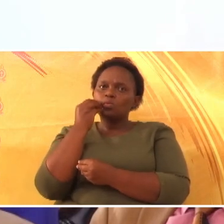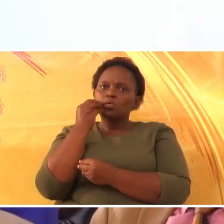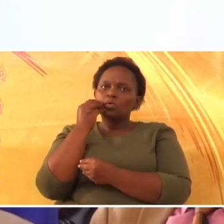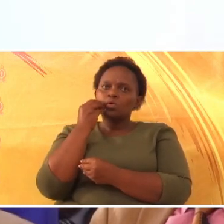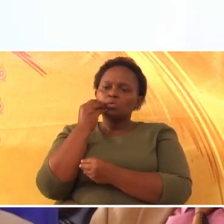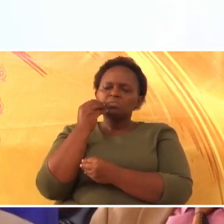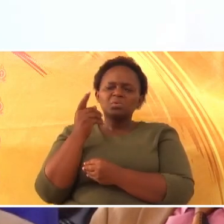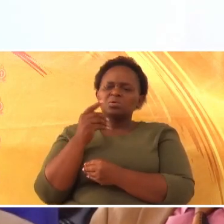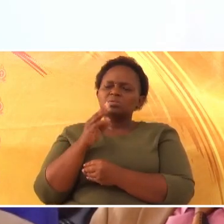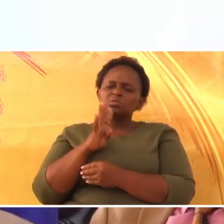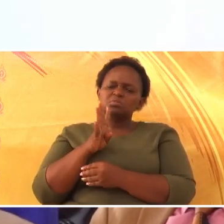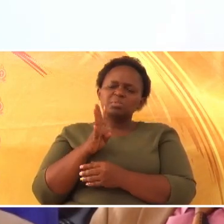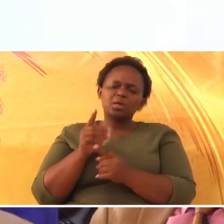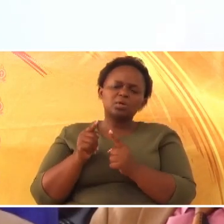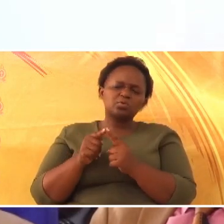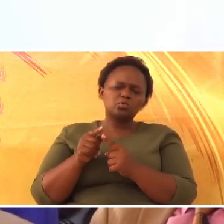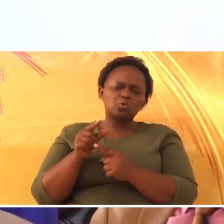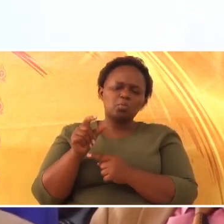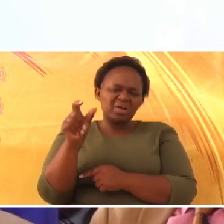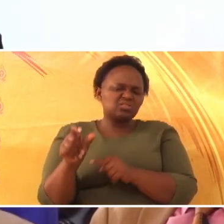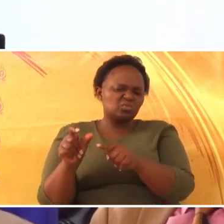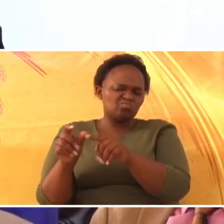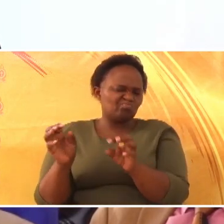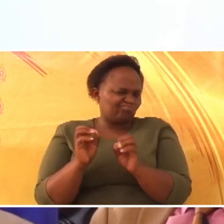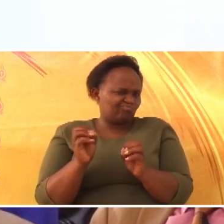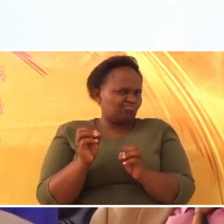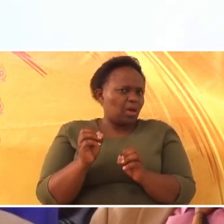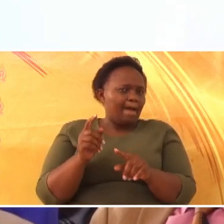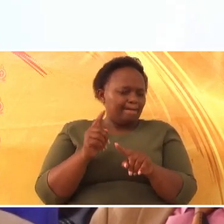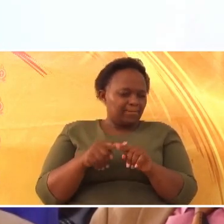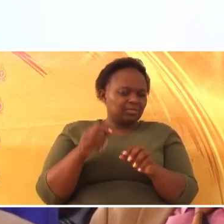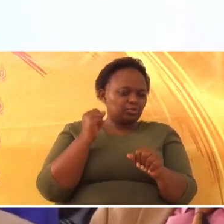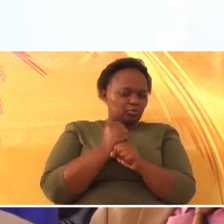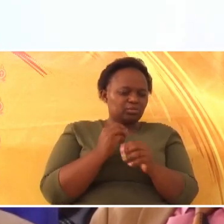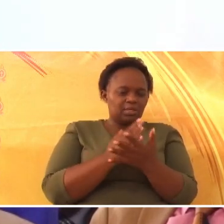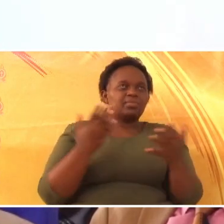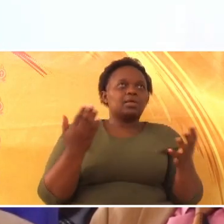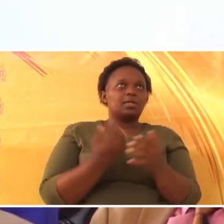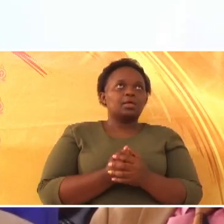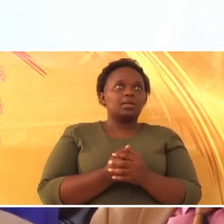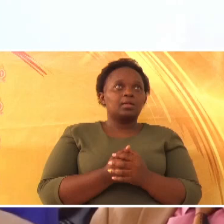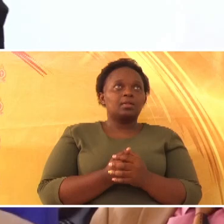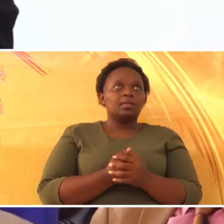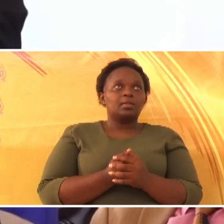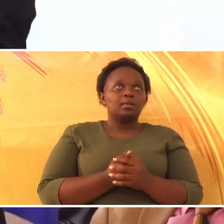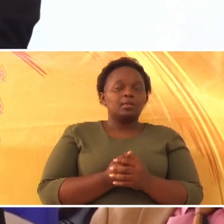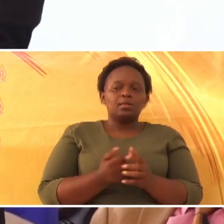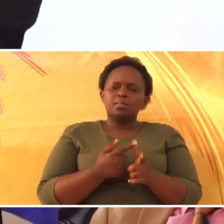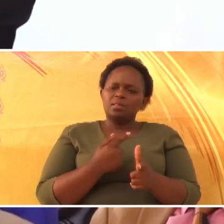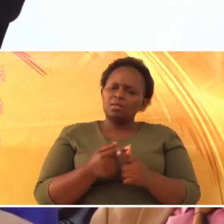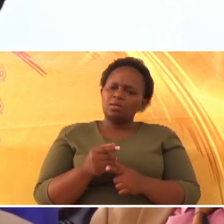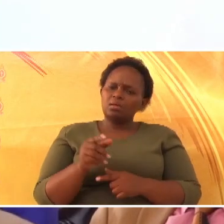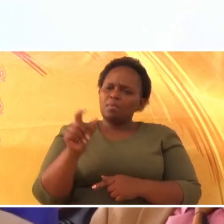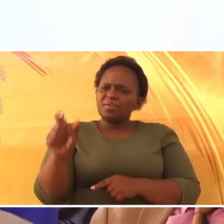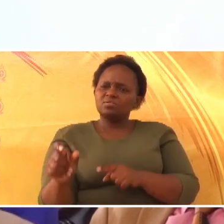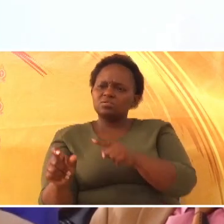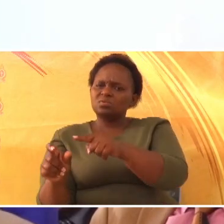practical, something very practical. Walipo fika murangoni, huyu mzee, haka sema,